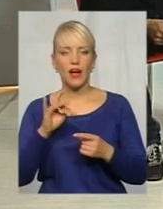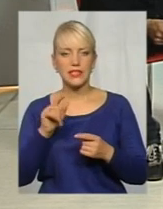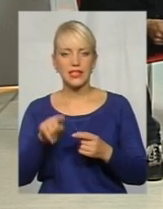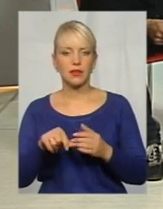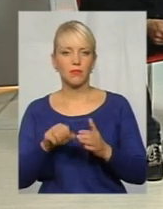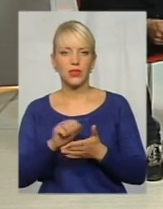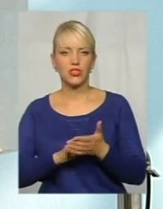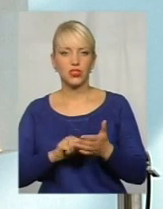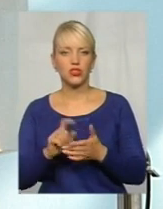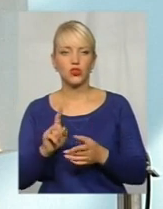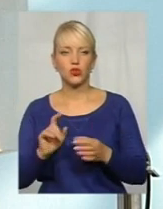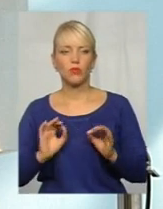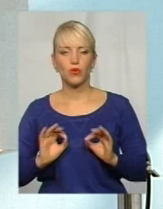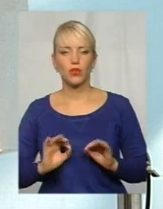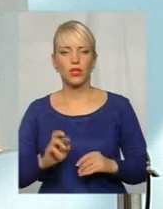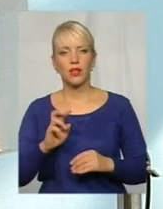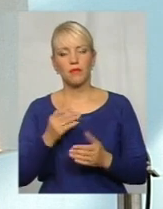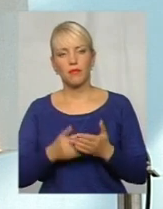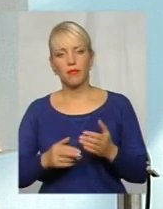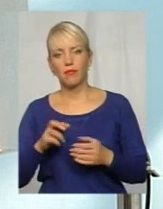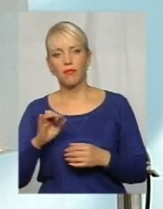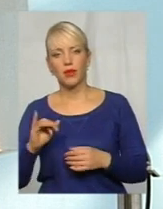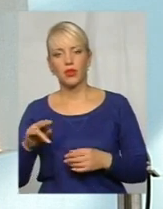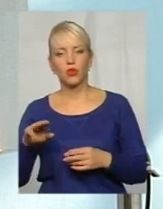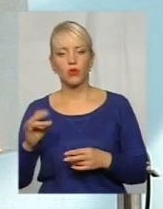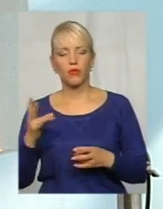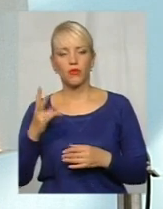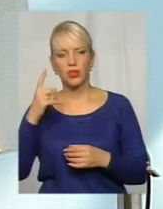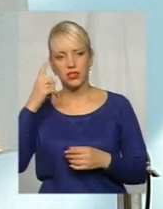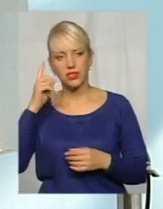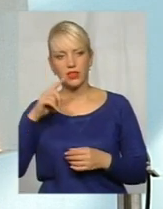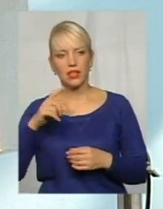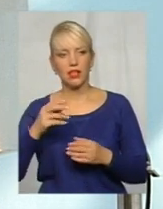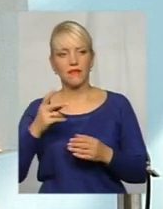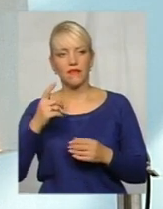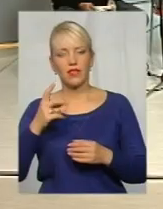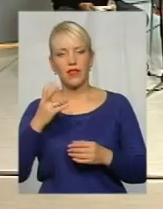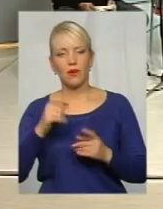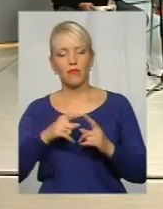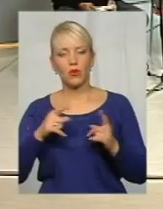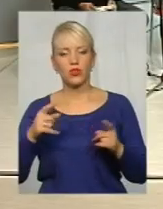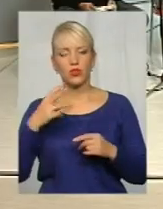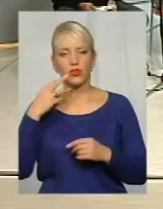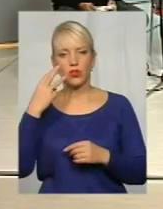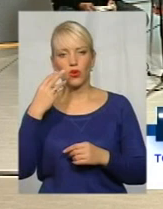нібито стала і мало би бути відома ще на протязі трьох років, тобто на протязі строку позовної